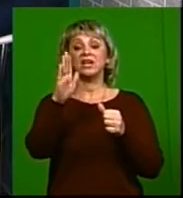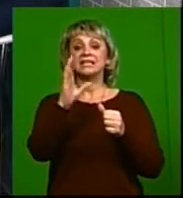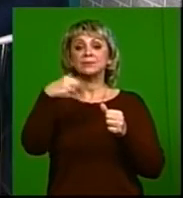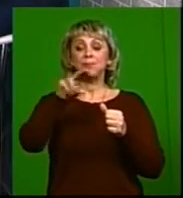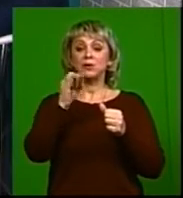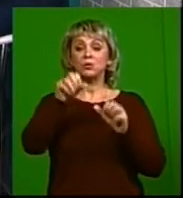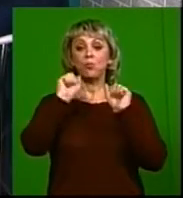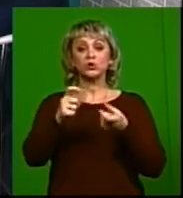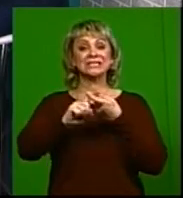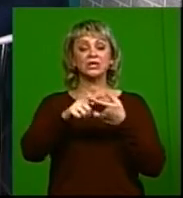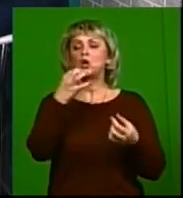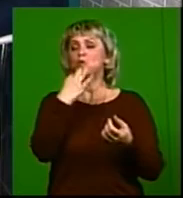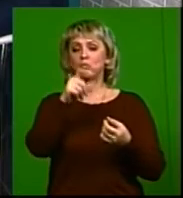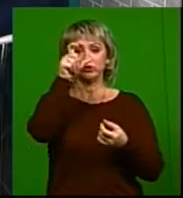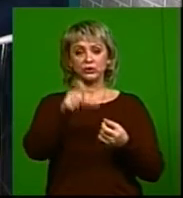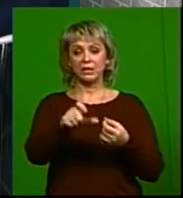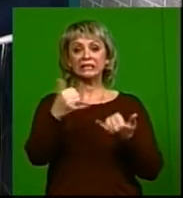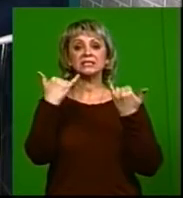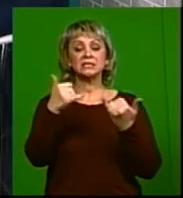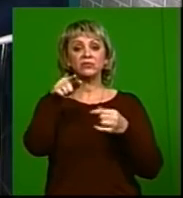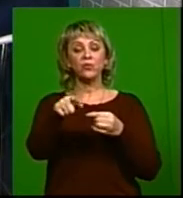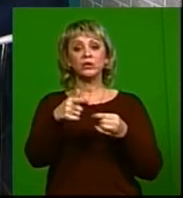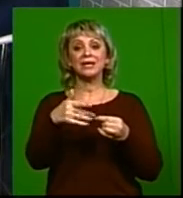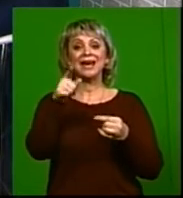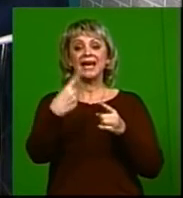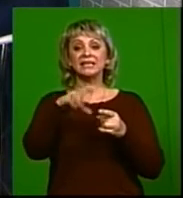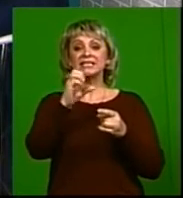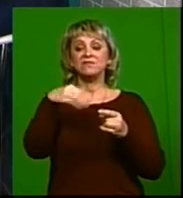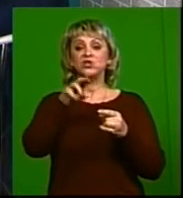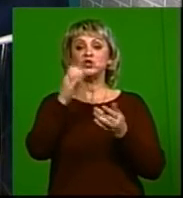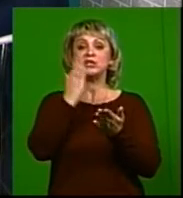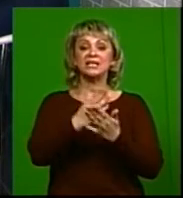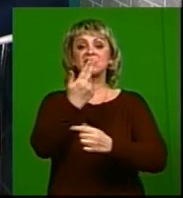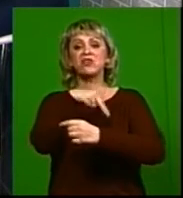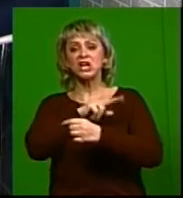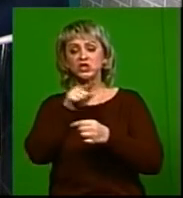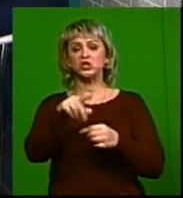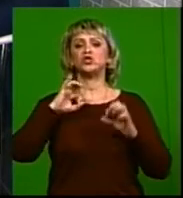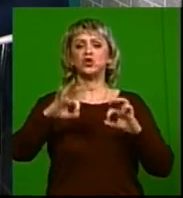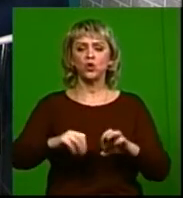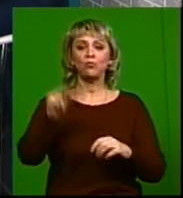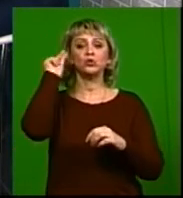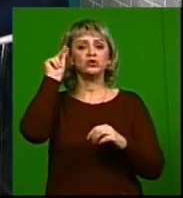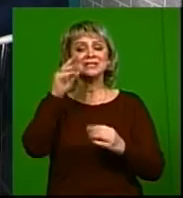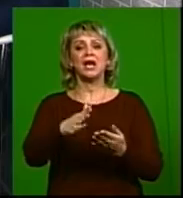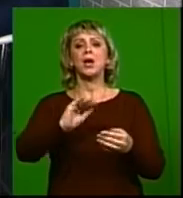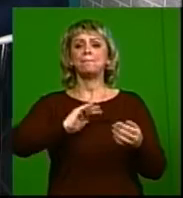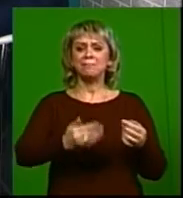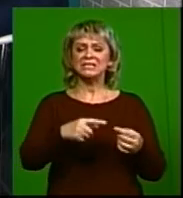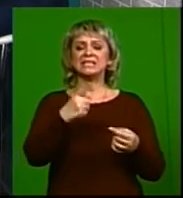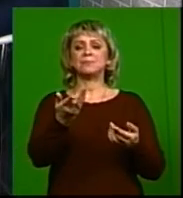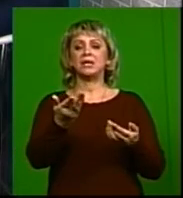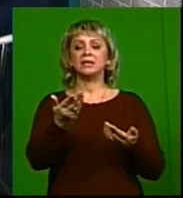заразиться может любой человек. Сегодня люди, живущие с ВИЧ, это среди них есть и врачи, и чиновники, и учителя, и бизнесмены,